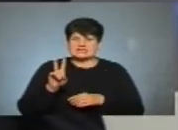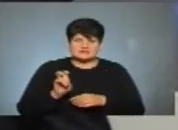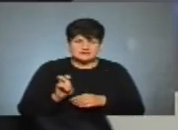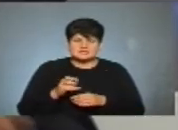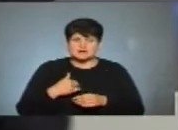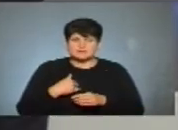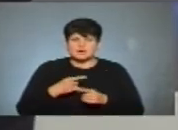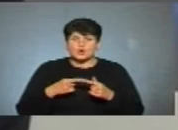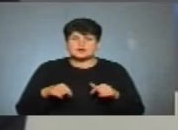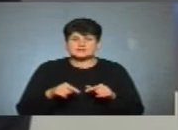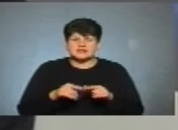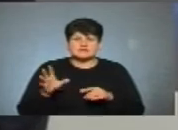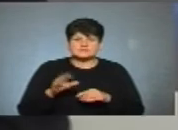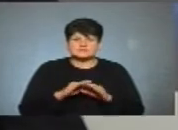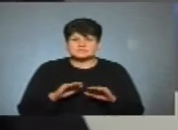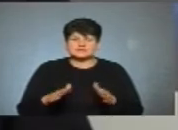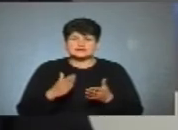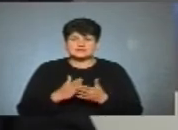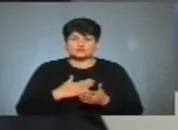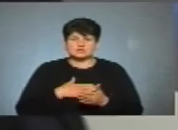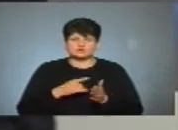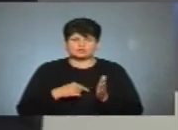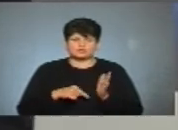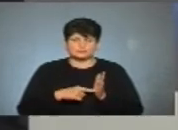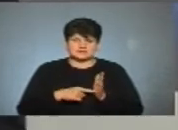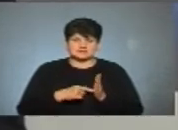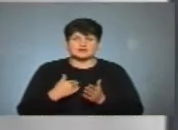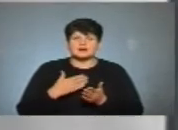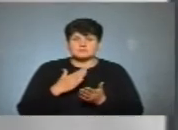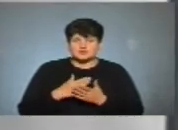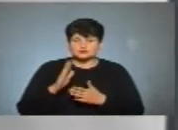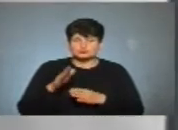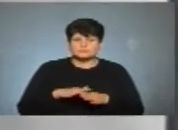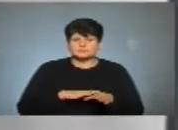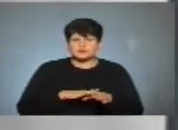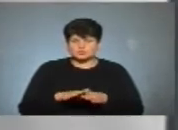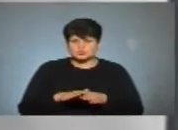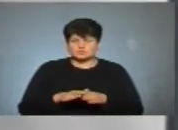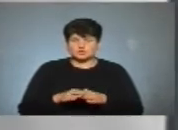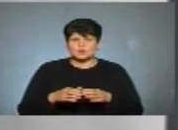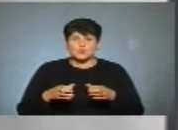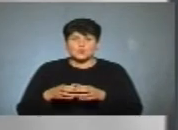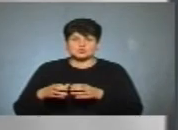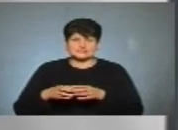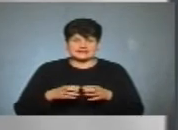як організація, а всі діти, які є в нашому місті. Мають бути реалізовані гуртки,